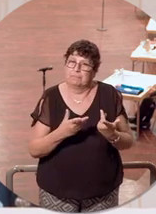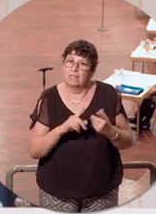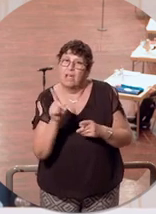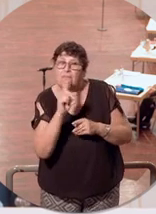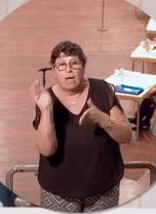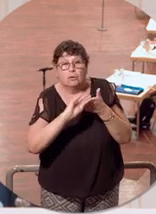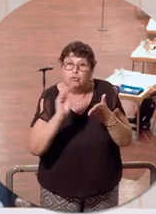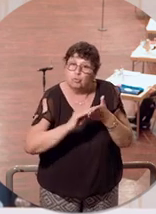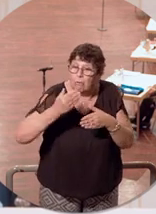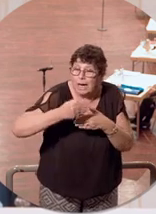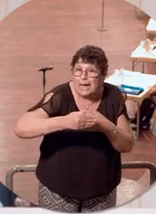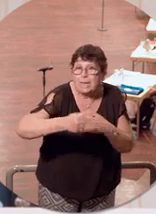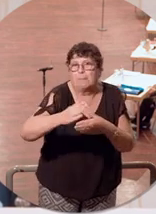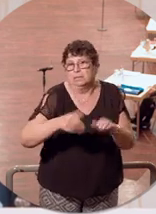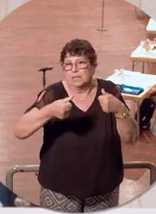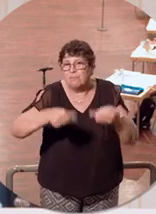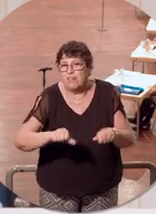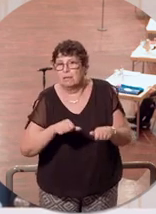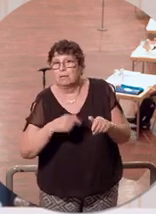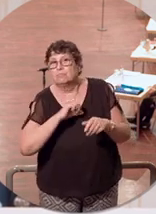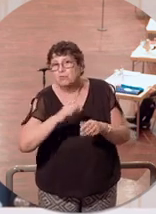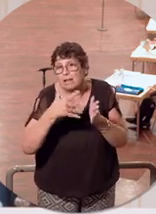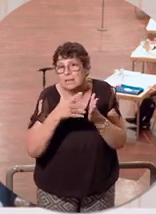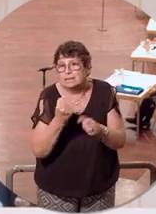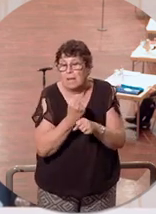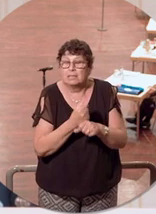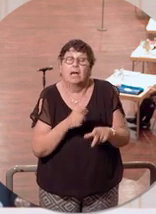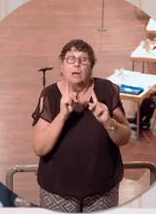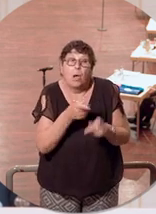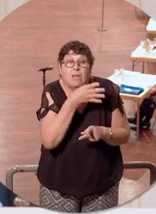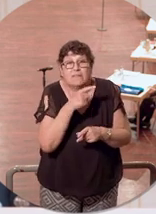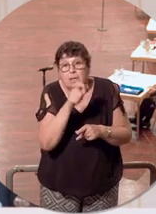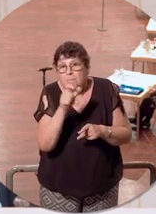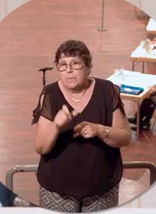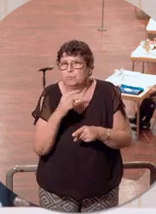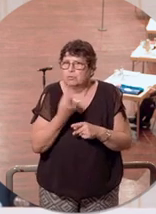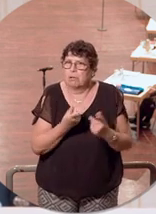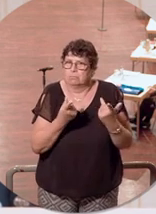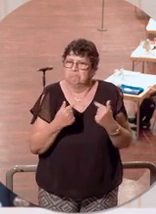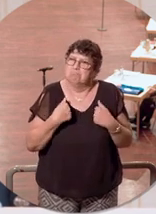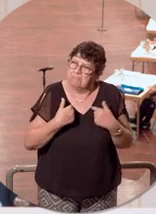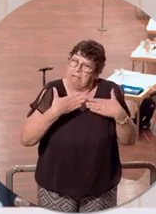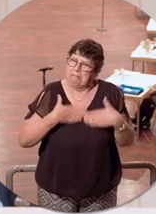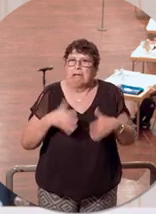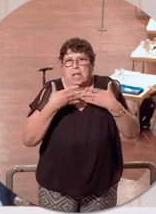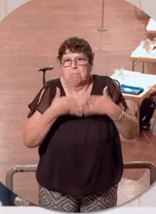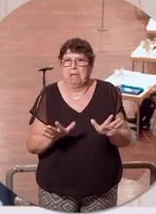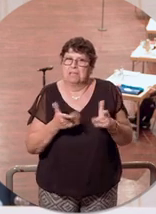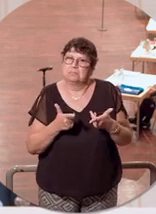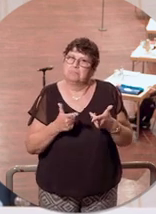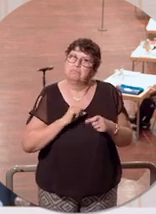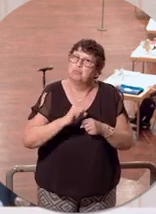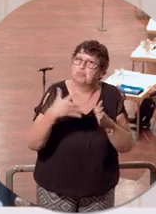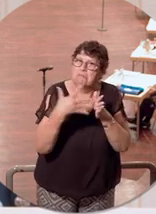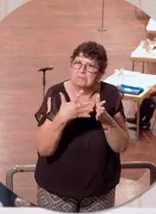die das in der Schule regelmäßig mit Pflichten machen, aber auch für diejenigen vielen Menschen, die sagen, sie machen das gerne, um eben dazu